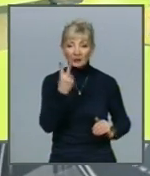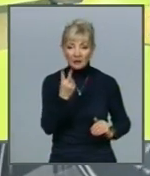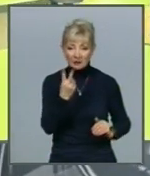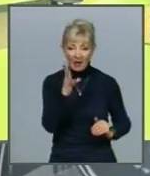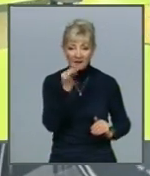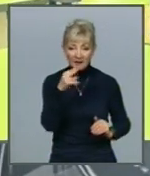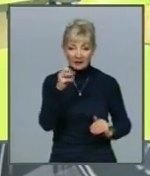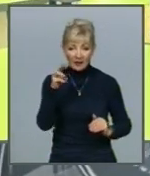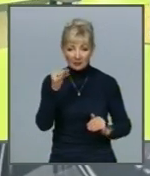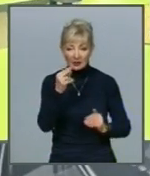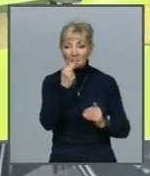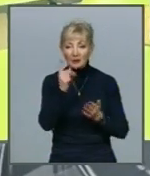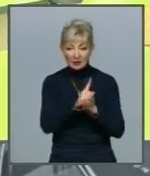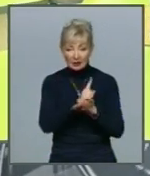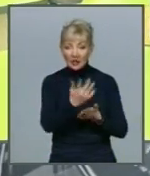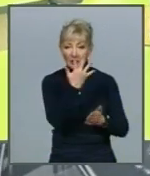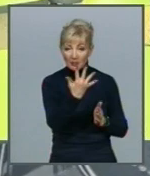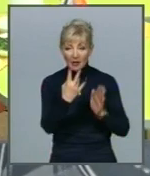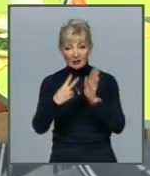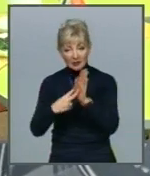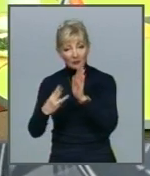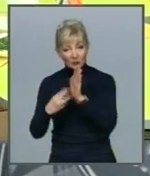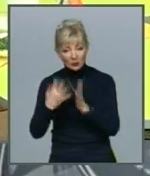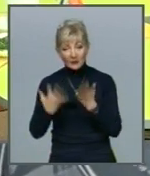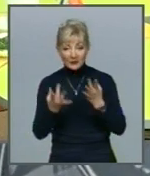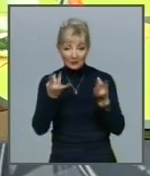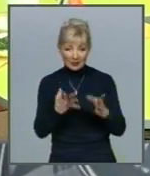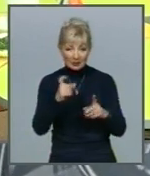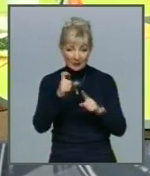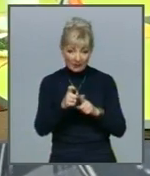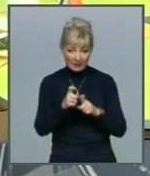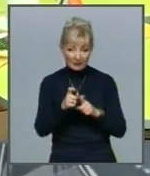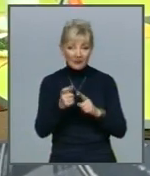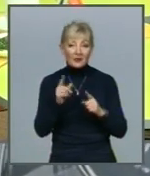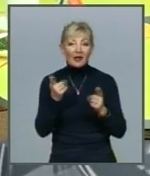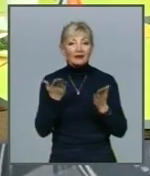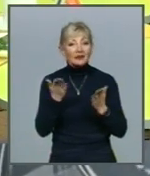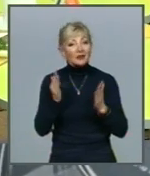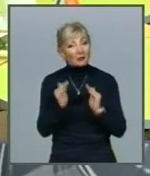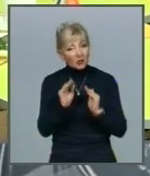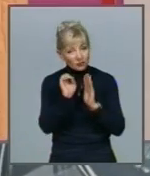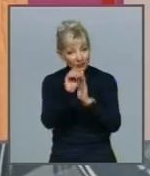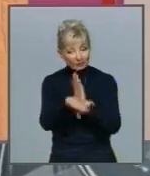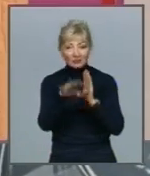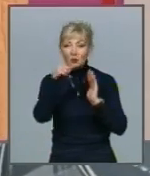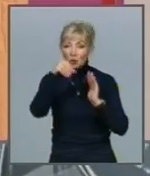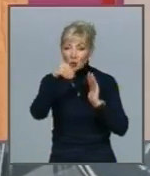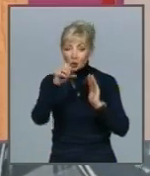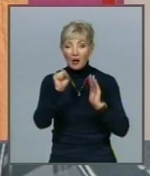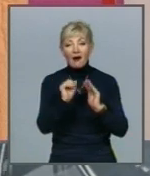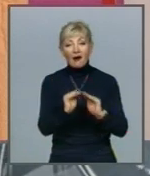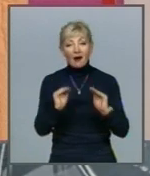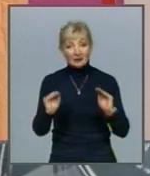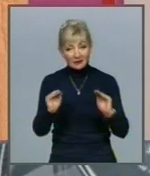дієт – номер 5, 7 та 8 Якщо простими словами, десь менше кладуть солі, а для дітей з надлишковою